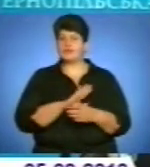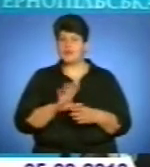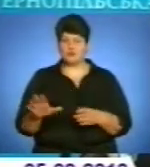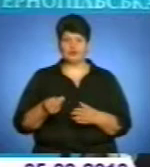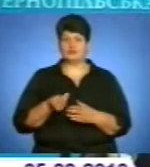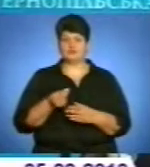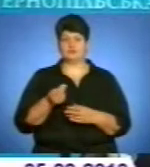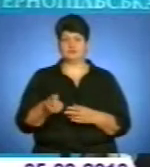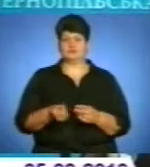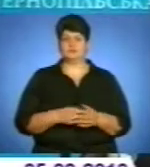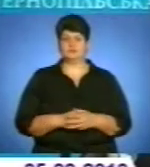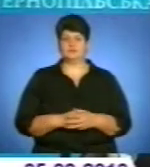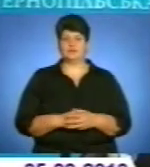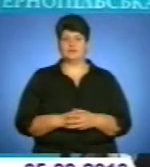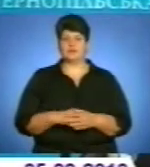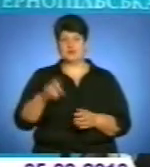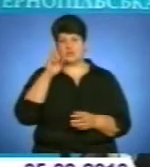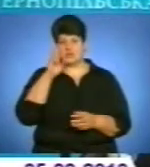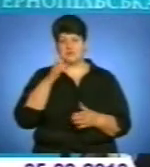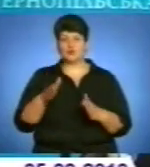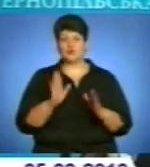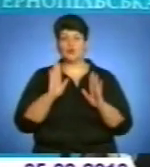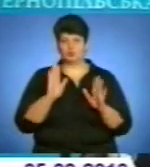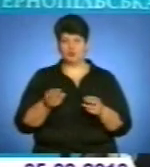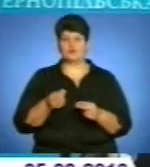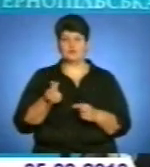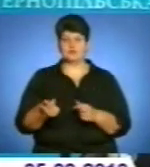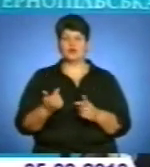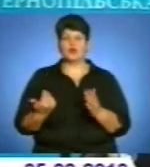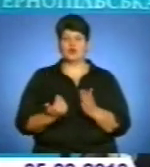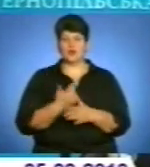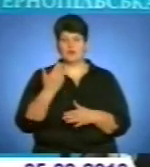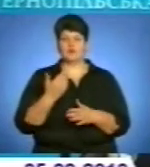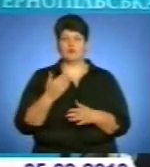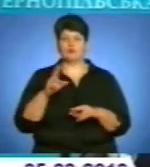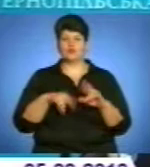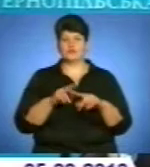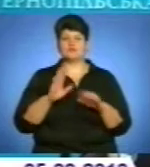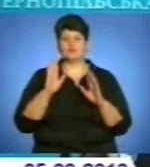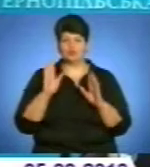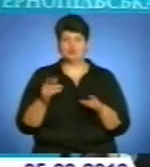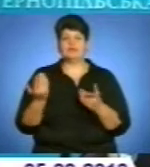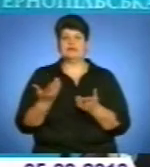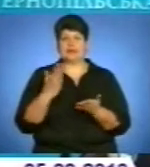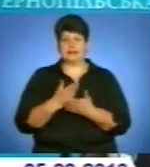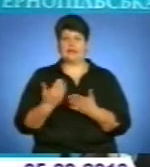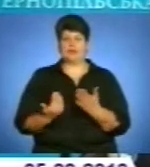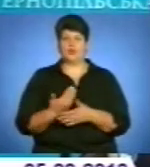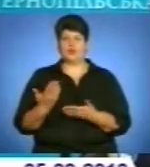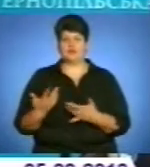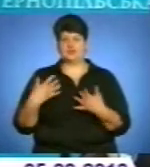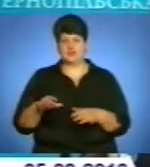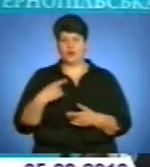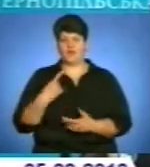дороги, вони і так в запущені. Державні дороги будуть фінансуватися. Новий будівництво доріг буде, там де новий будівництво. Це це, я вам говорив.